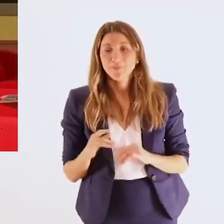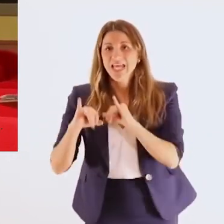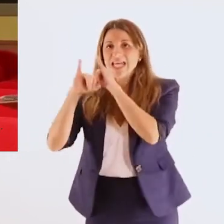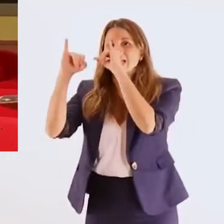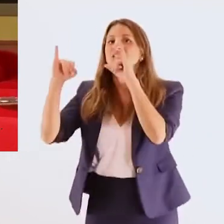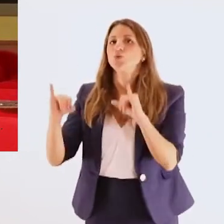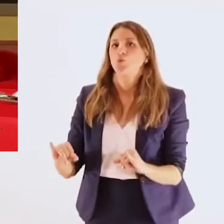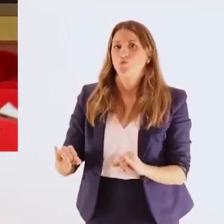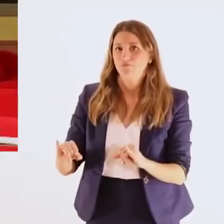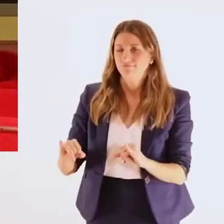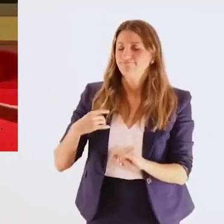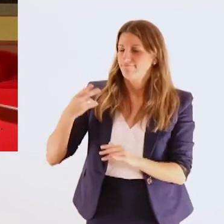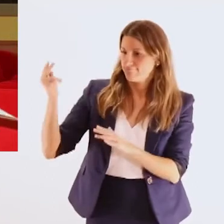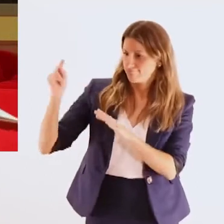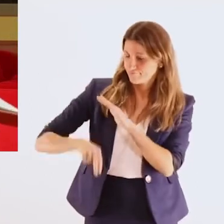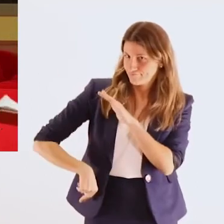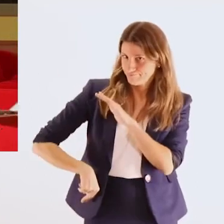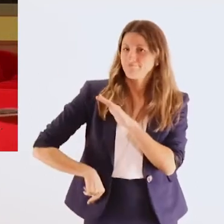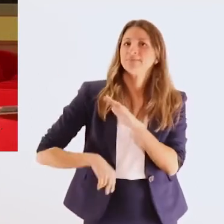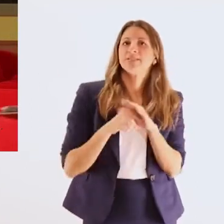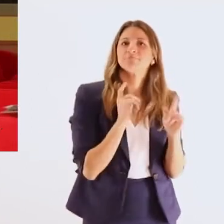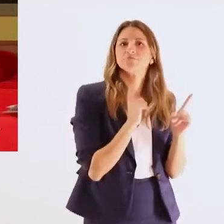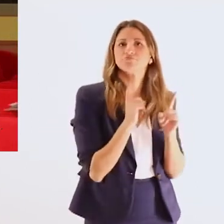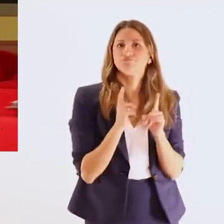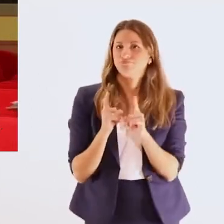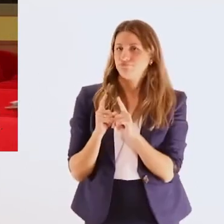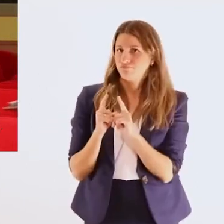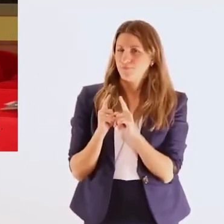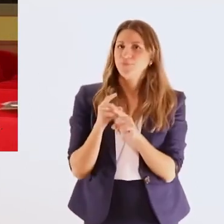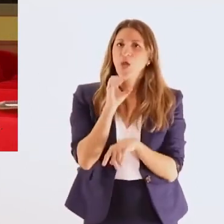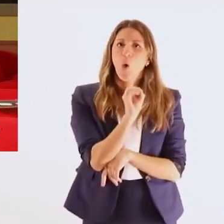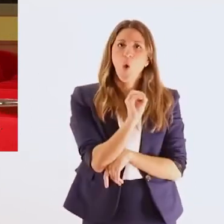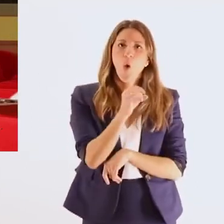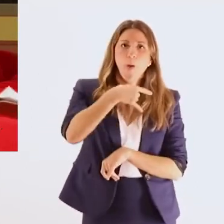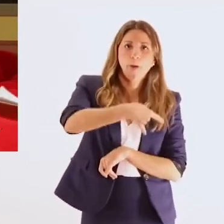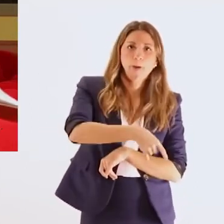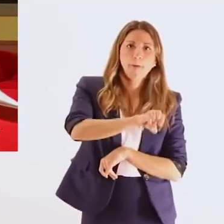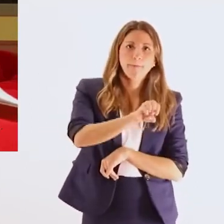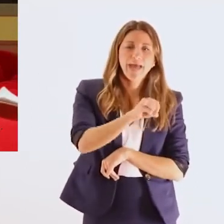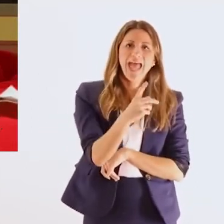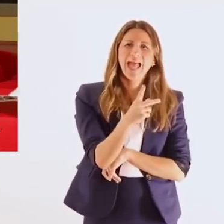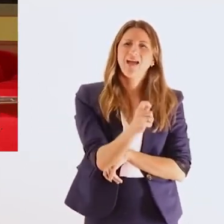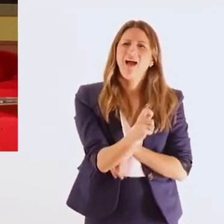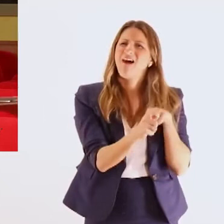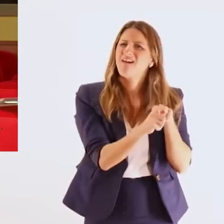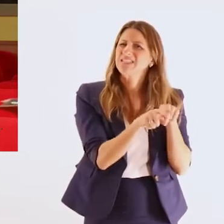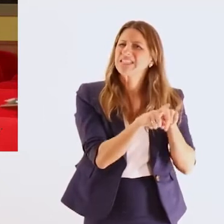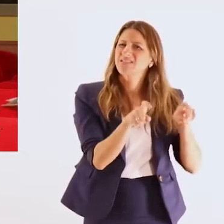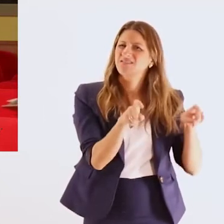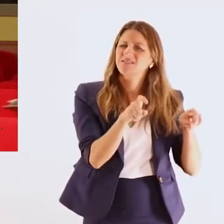πρωτοβουλίες που έχει το Ινστιτούτο για να υπάρξει πιο πλήρης ενημέρωση Το